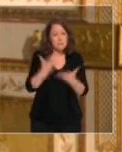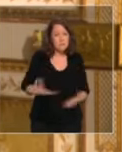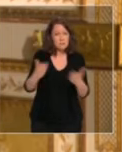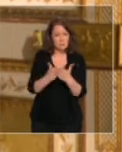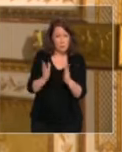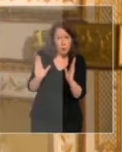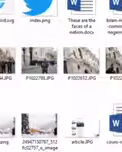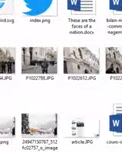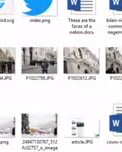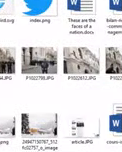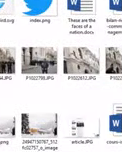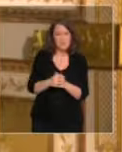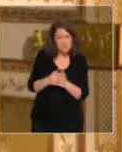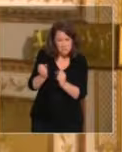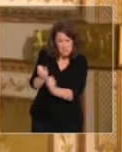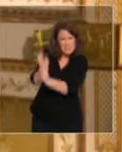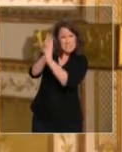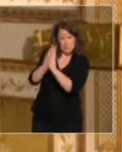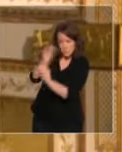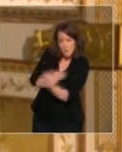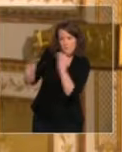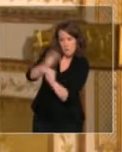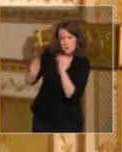réussi à soigner tous ceux qui s'y présentaient.